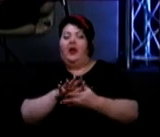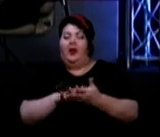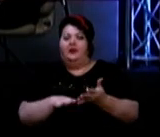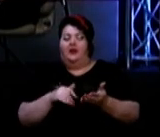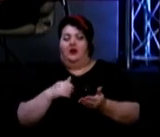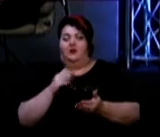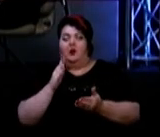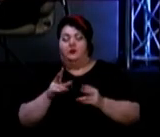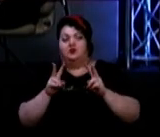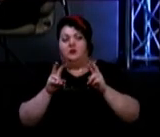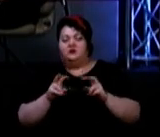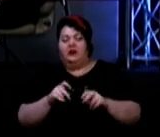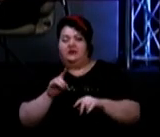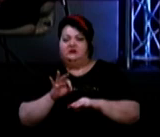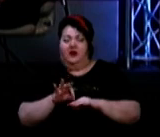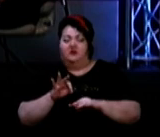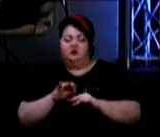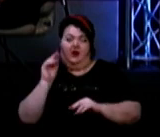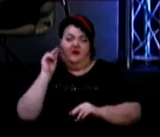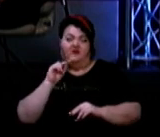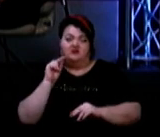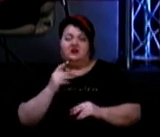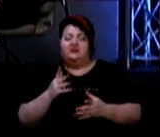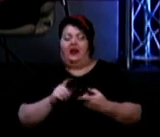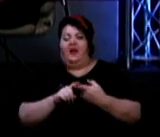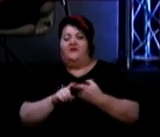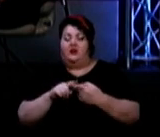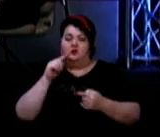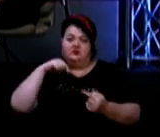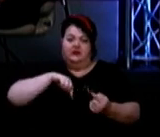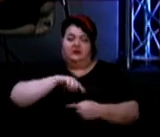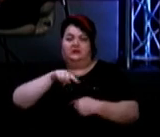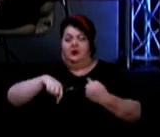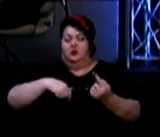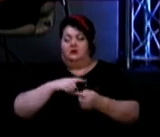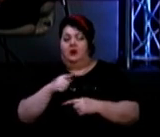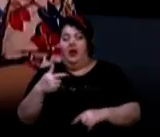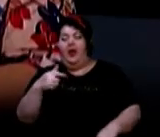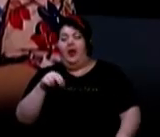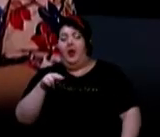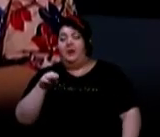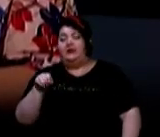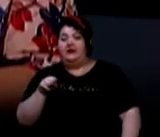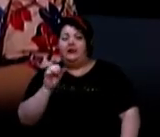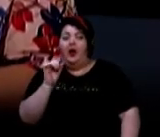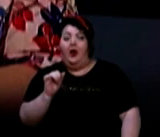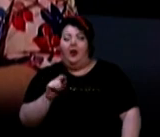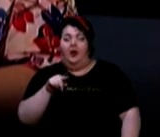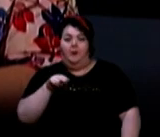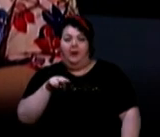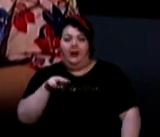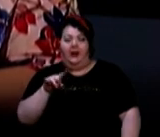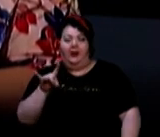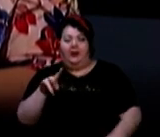досліджувати це захворювання, вивчати, скільки вірус циркулює. Є такі віруси, наприклад, вірус гепатиту А, його ПЛР-діагностика